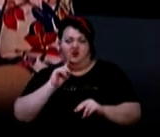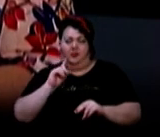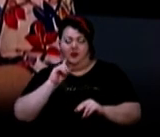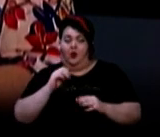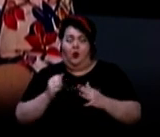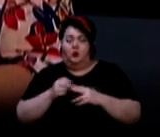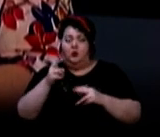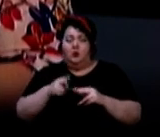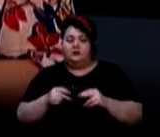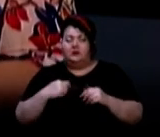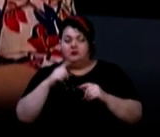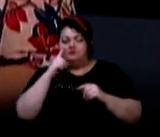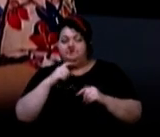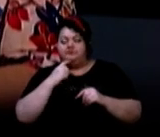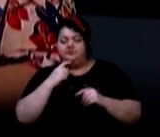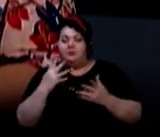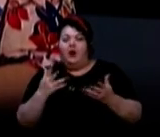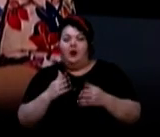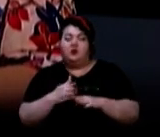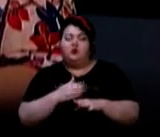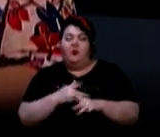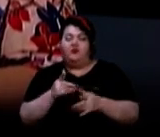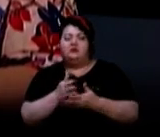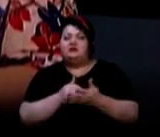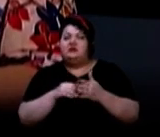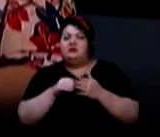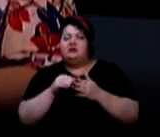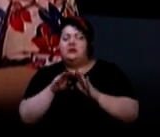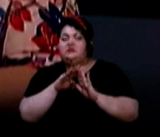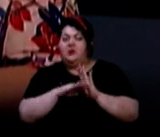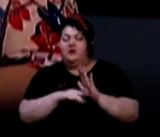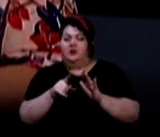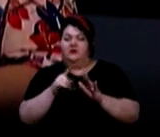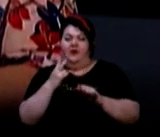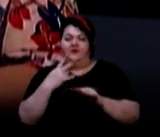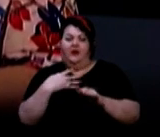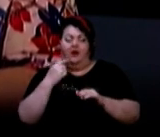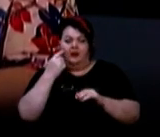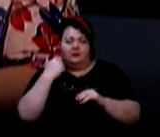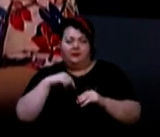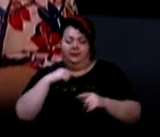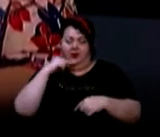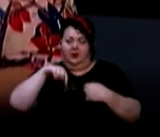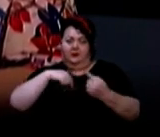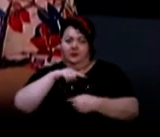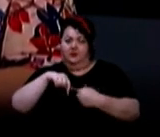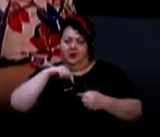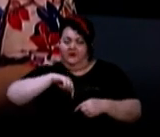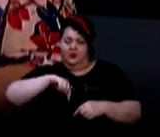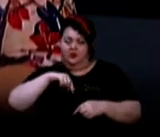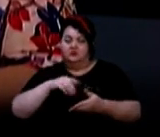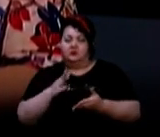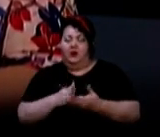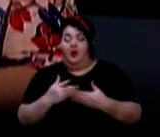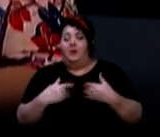кінця критеріїв, як довго зберігається вірус наслизових, як довго він циркулює. Але ми говоримо, що